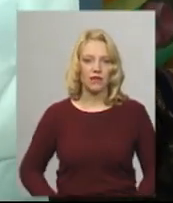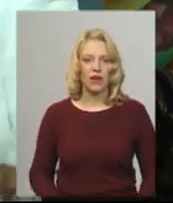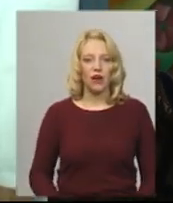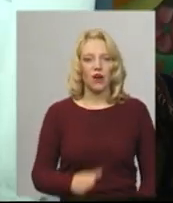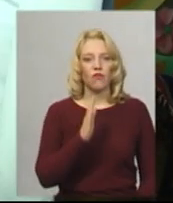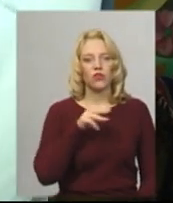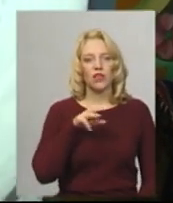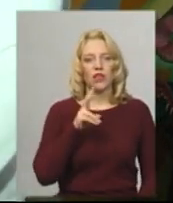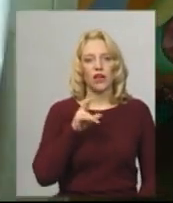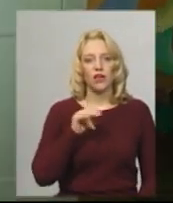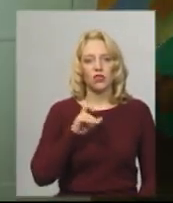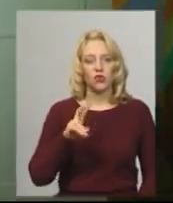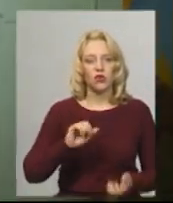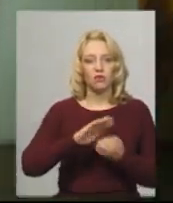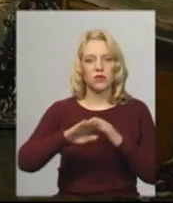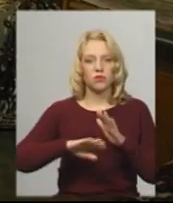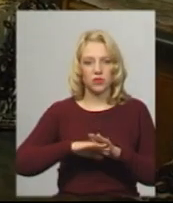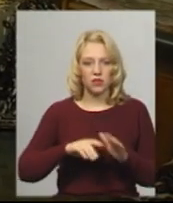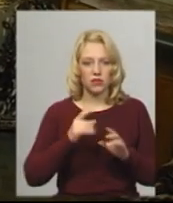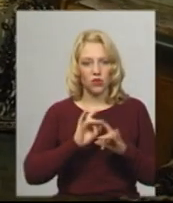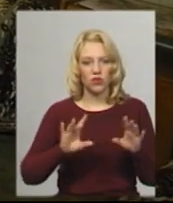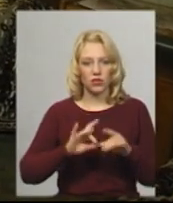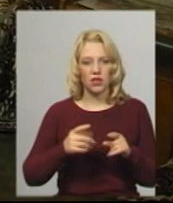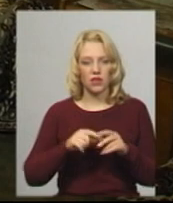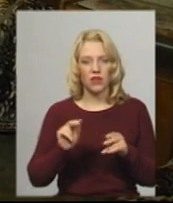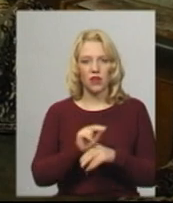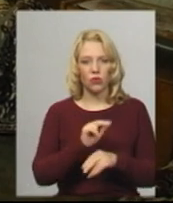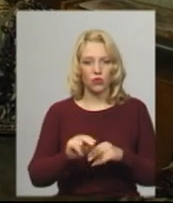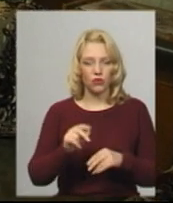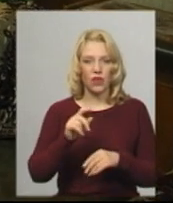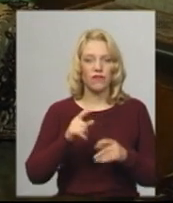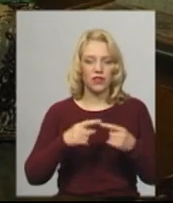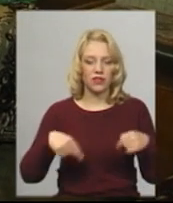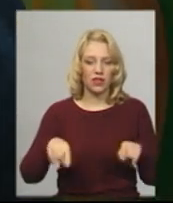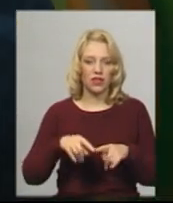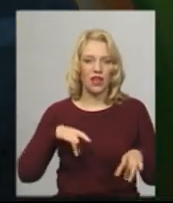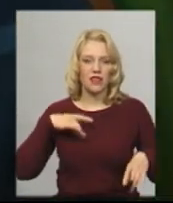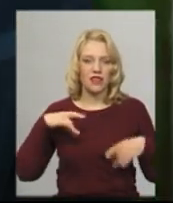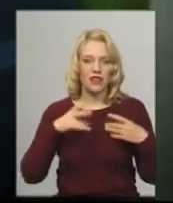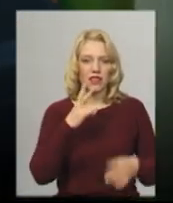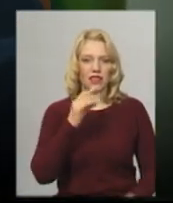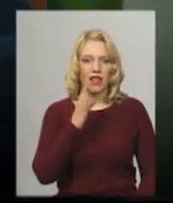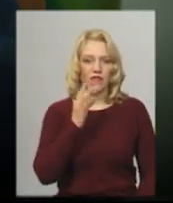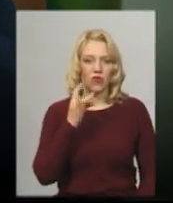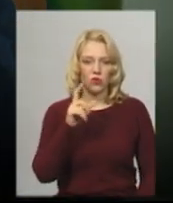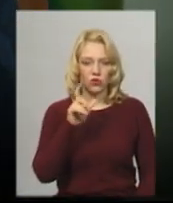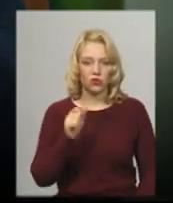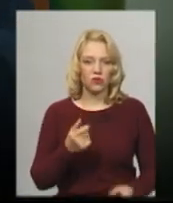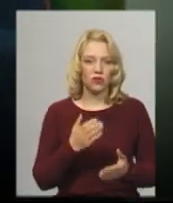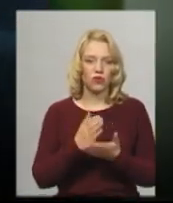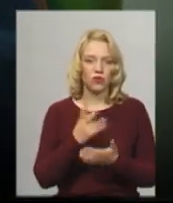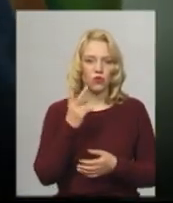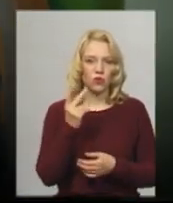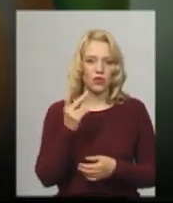Володимир Ткачук з Кам'янця-Подільського. Чоловік каже, на лікуванні у відділенні неврозу перебуває другий тиждень. Я бачу, тут почали поселяти,